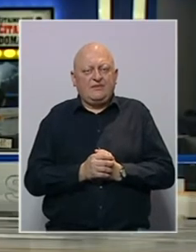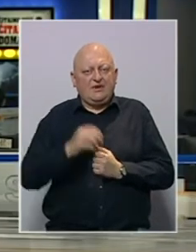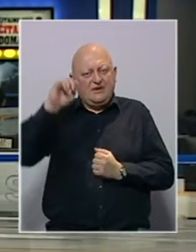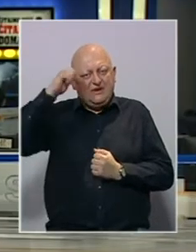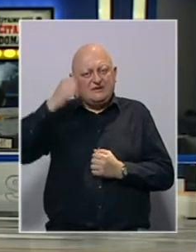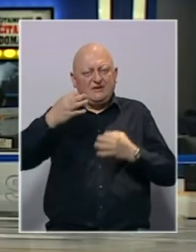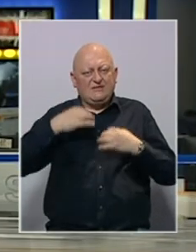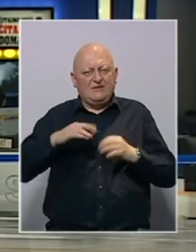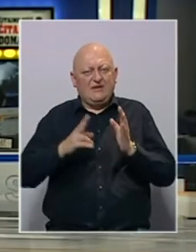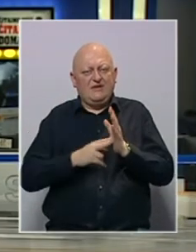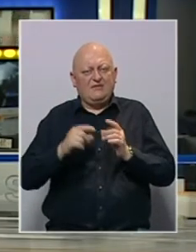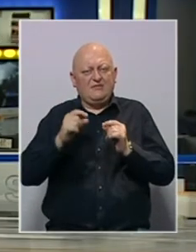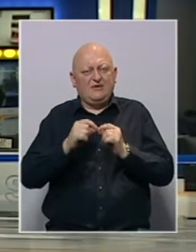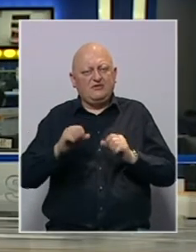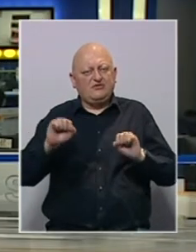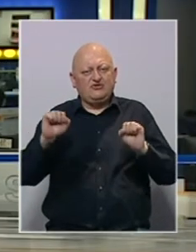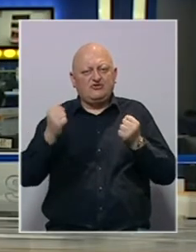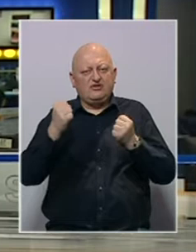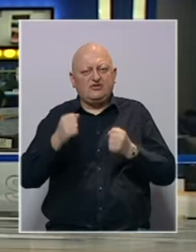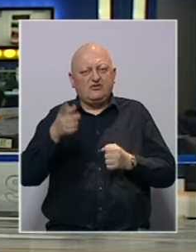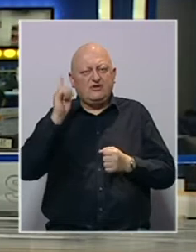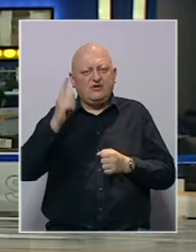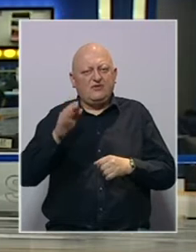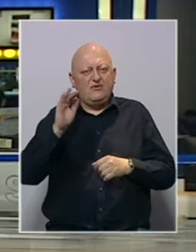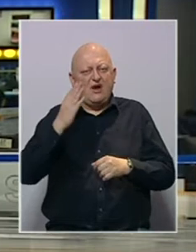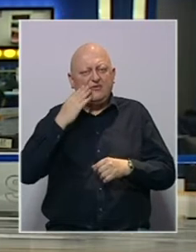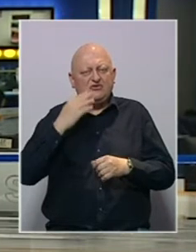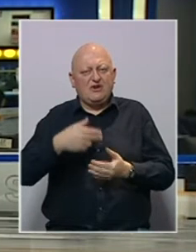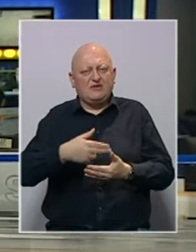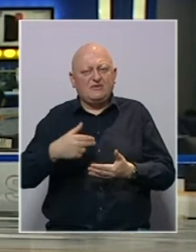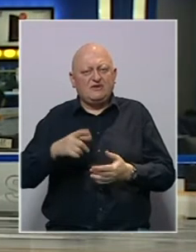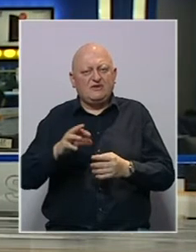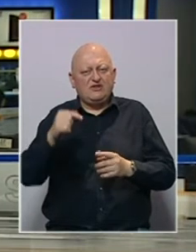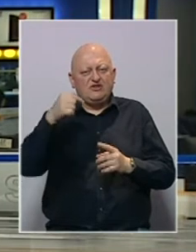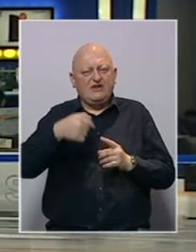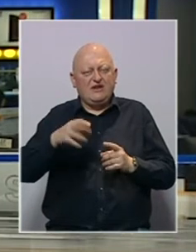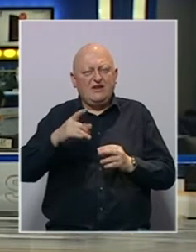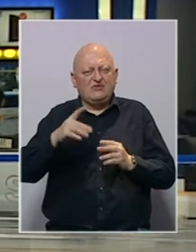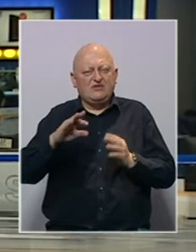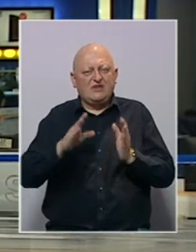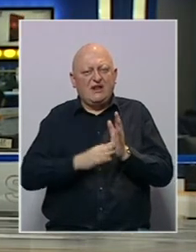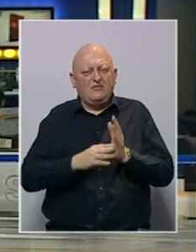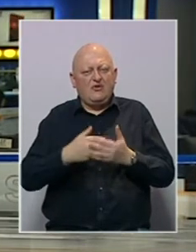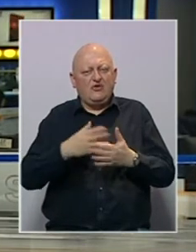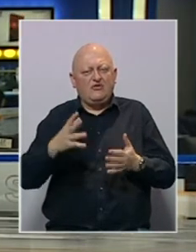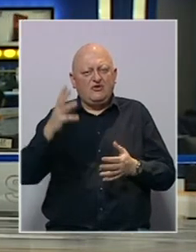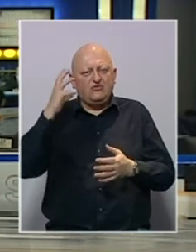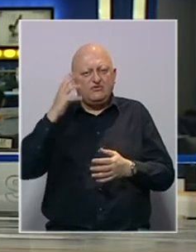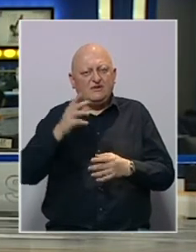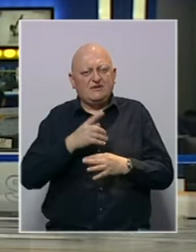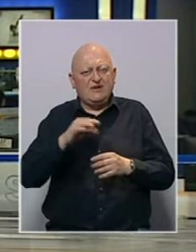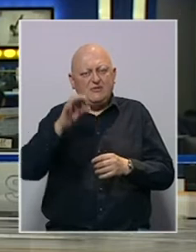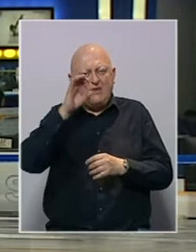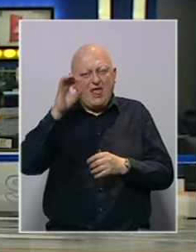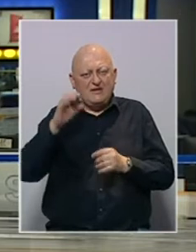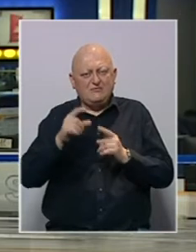Izraelski premijer Naftali Bennett žestoko je kritizirao najavu američke administracije da će u Jeruzalemu otvoriti konzulat